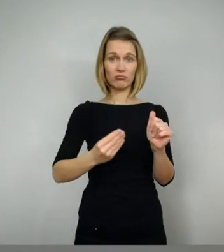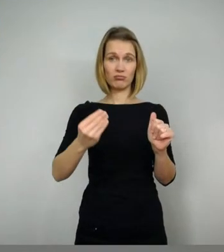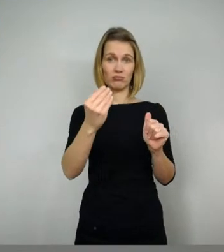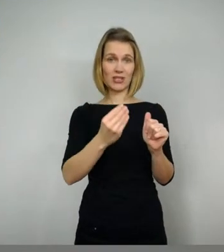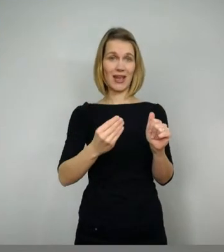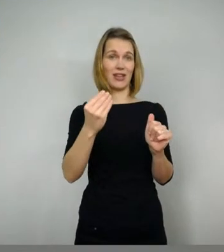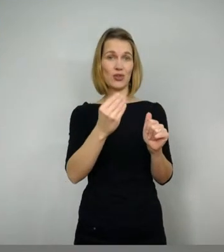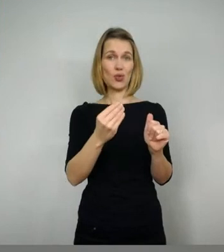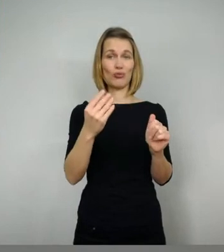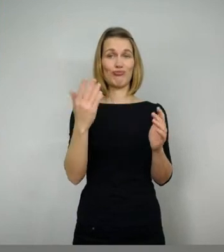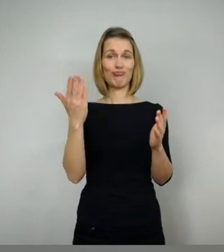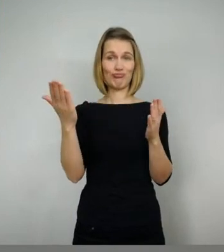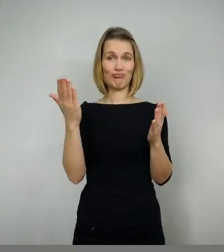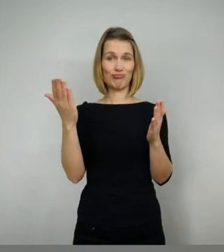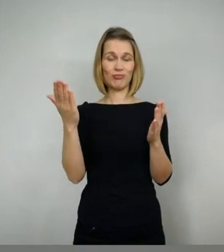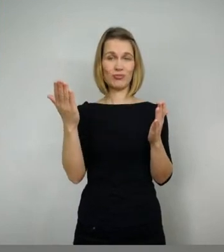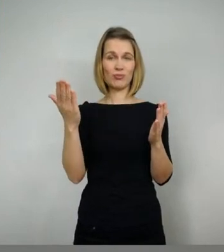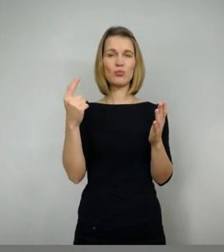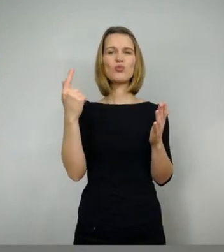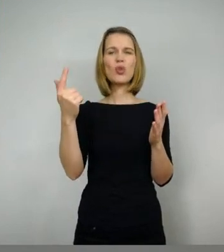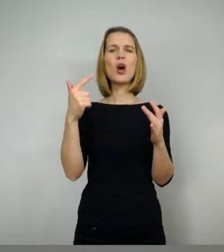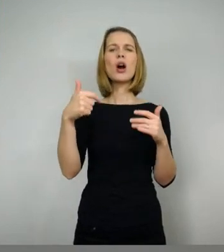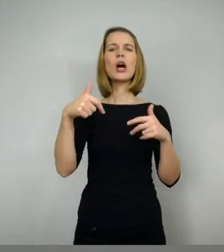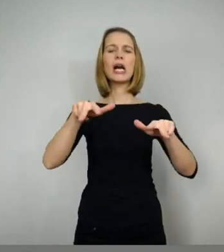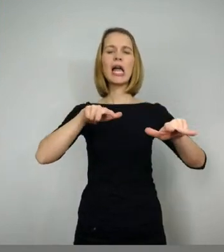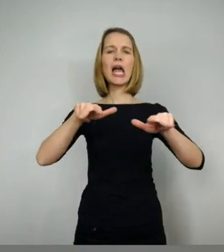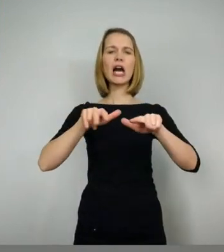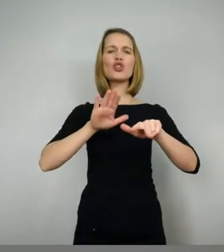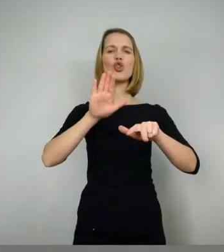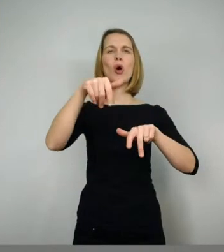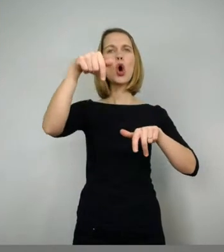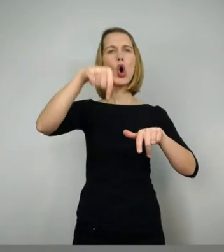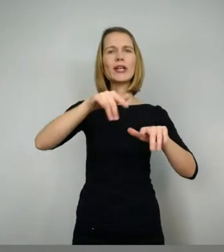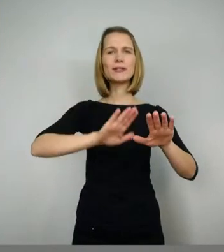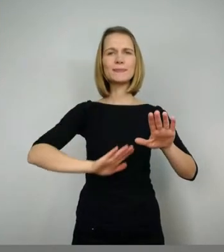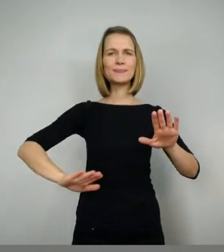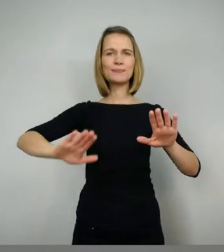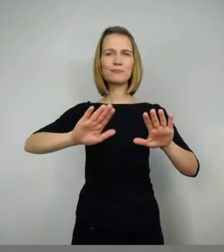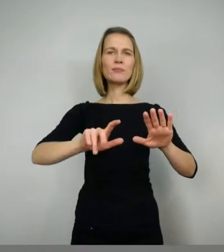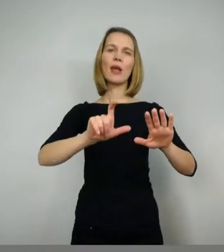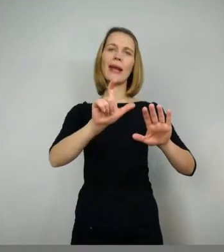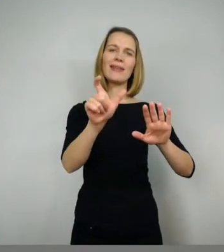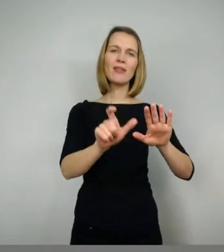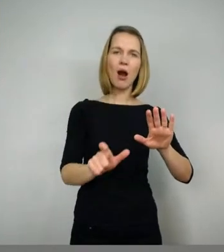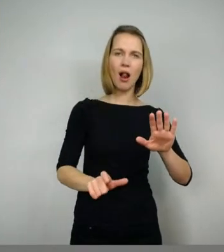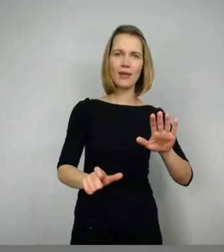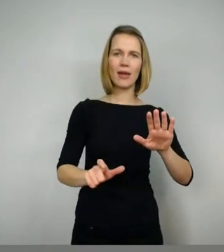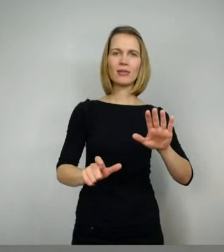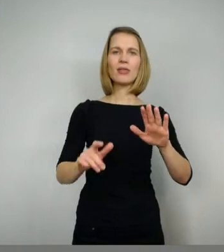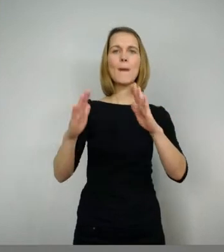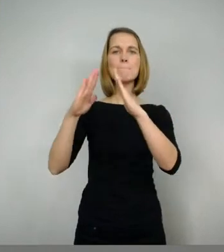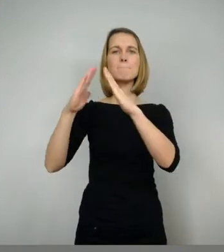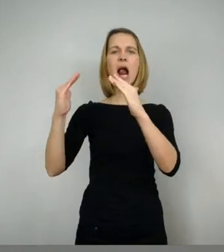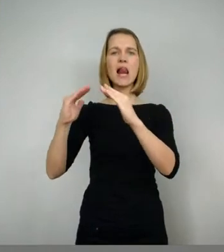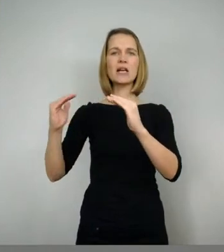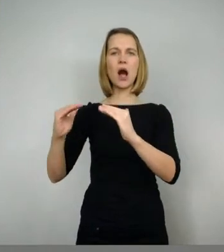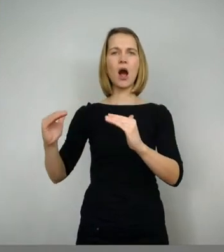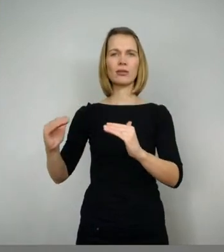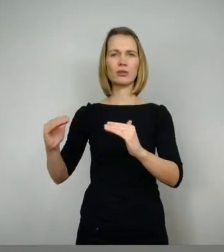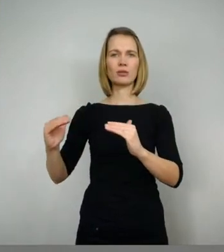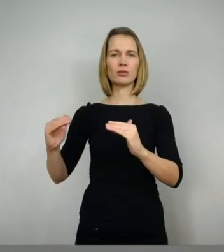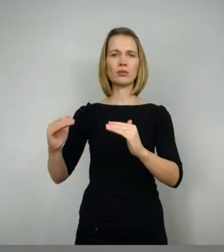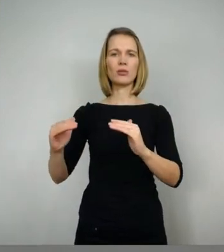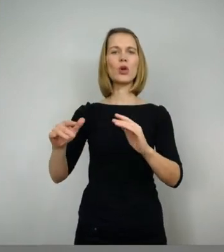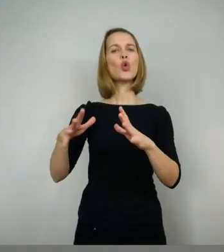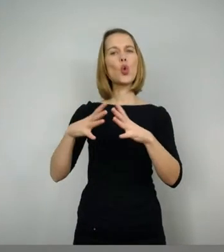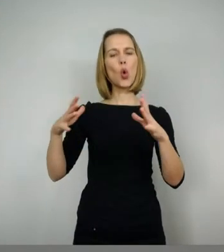Und er herrschte über das heutige Italien und Teile des Balkans. Also ein großer, gefürchteter König auch.